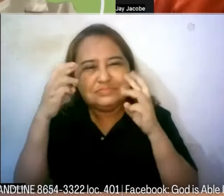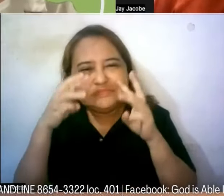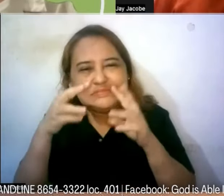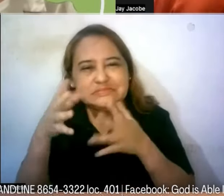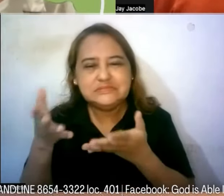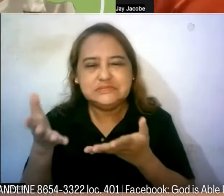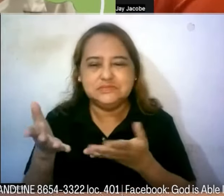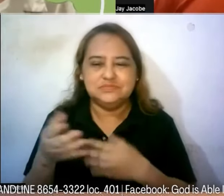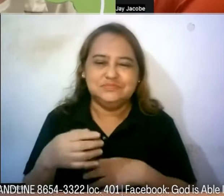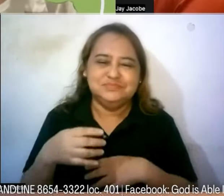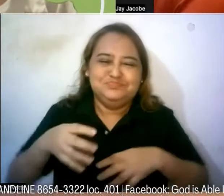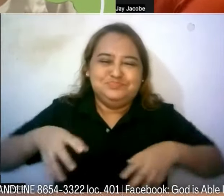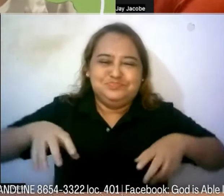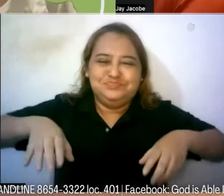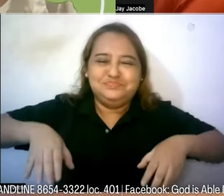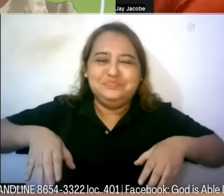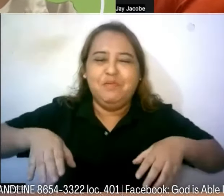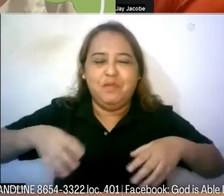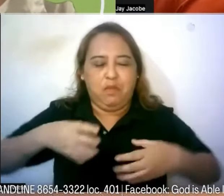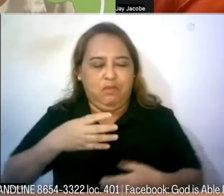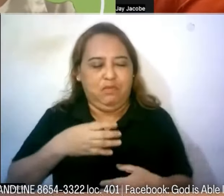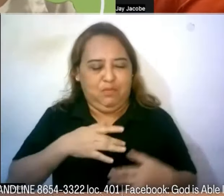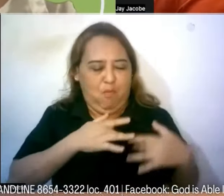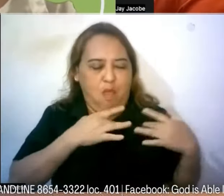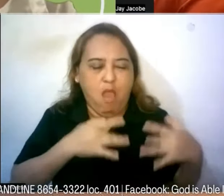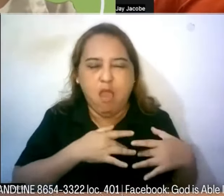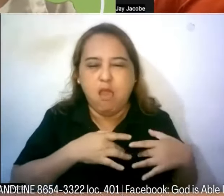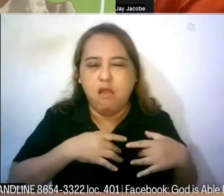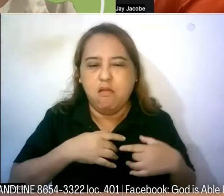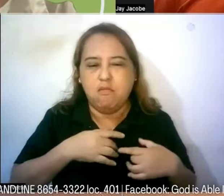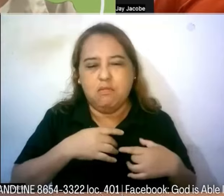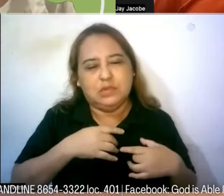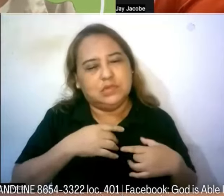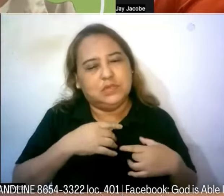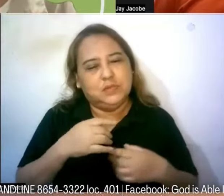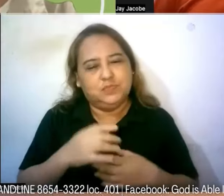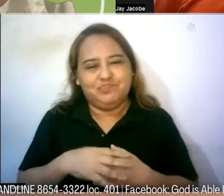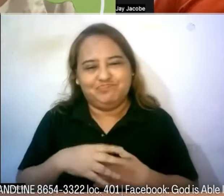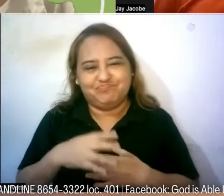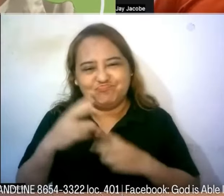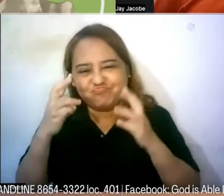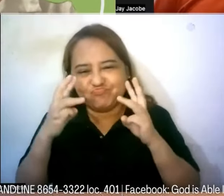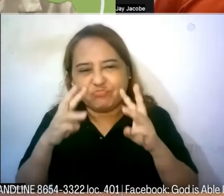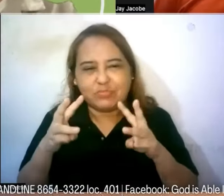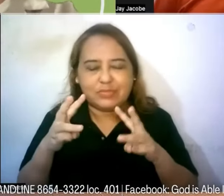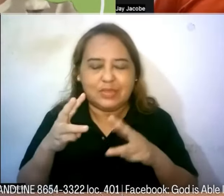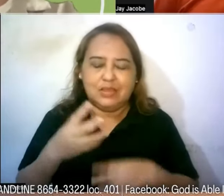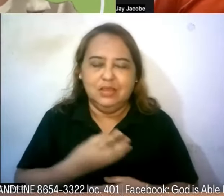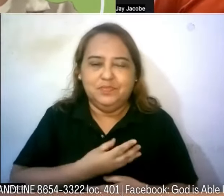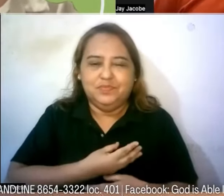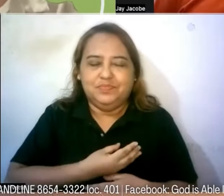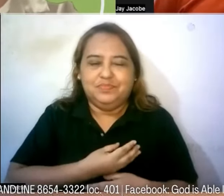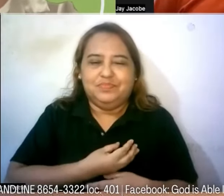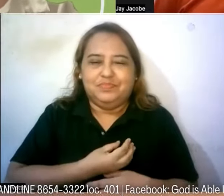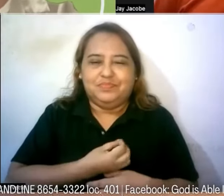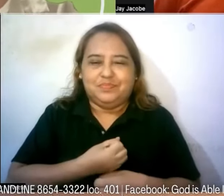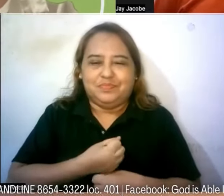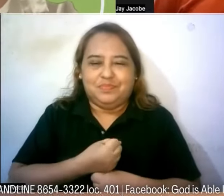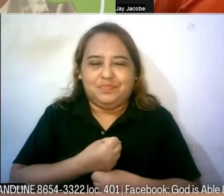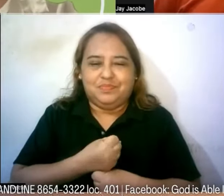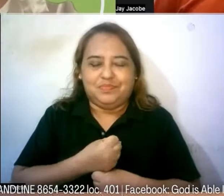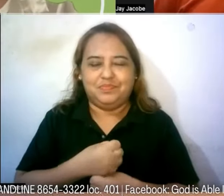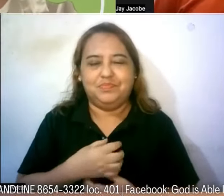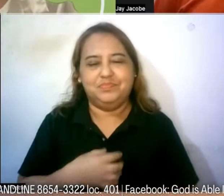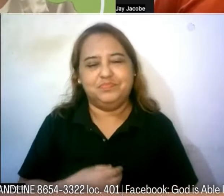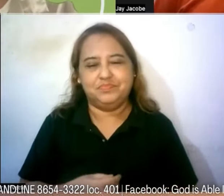pinangahawakang upuan dito pero yung puso ko talaga kumakapit sa bawat bitaw mo ng salita at bawat pangyayari at ganon tinitingin ko yung mga